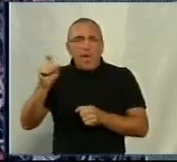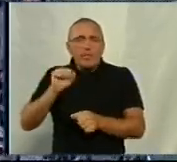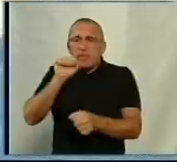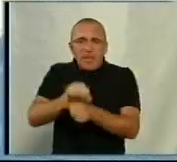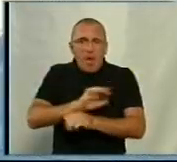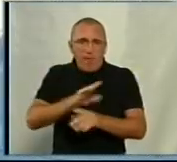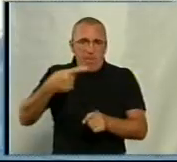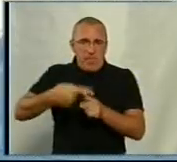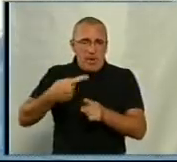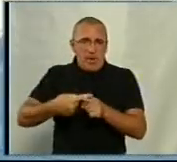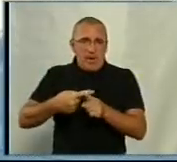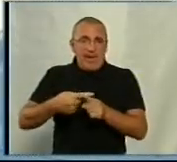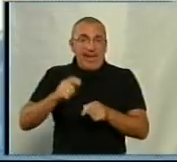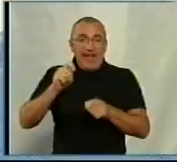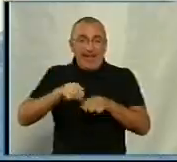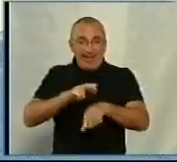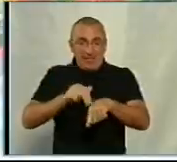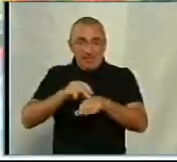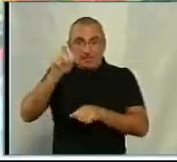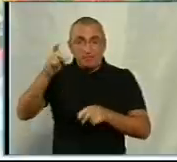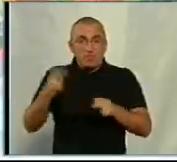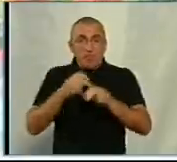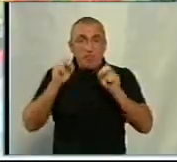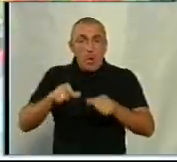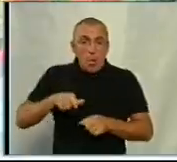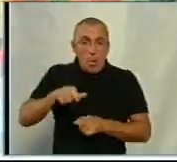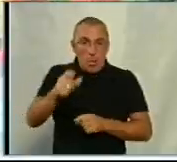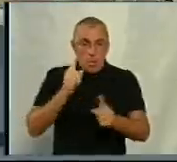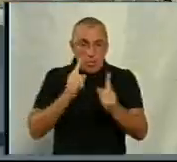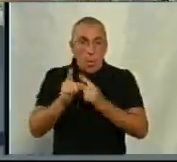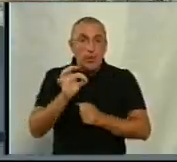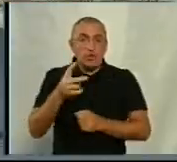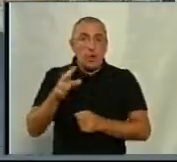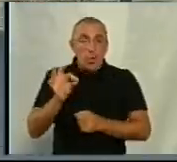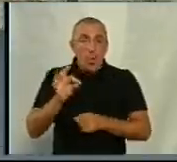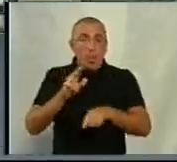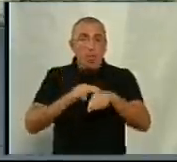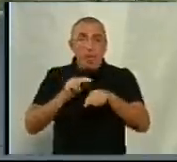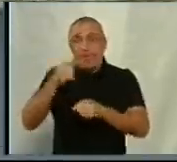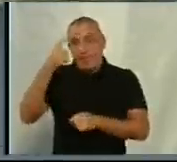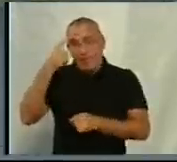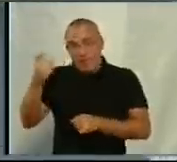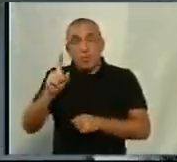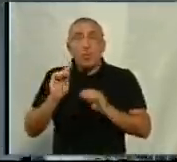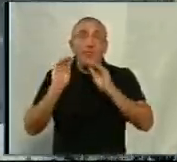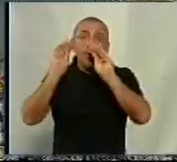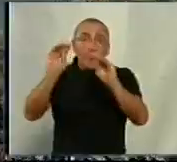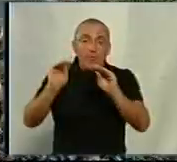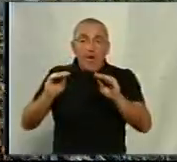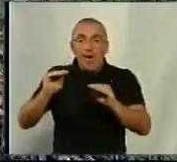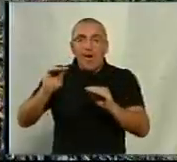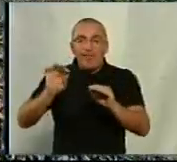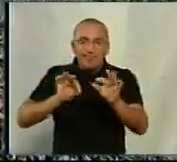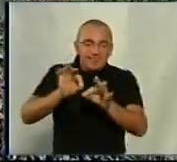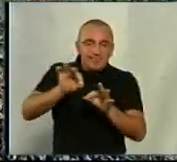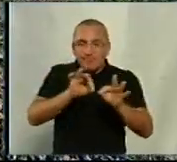перехресті. За словами інспектора відділу безпеки дорожнього руху Ярослава Онищенка, до патрульної поліції звернень щодо встановлення розмітки на цій